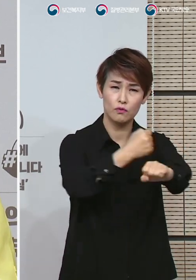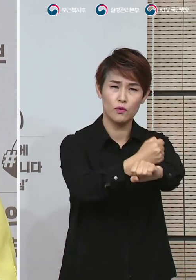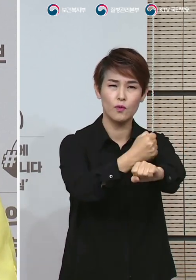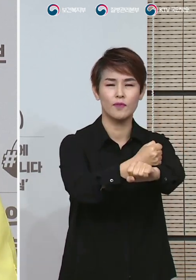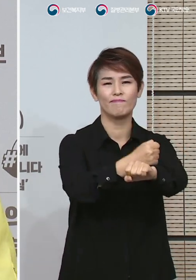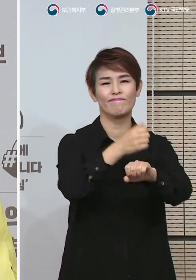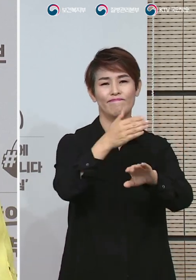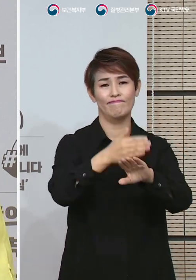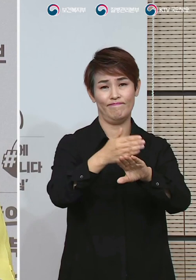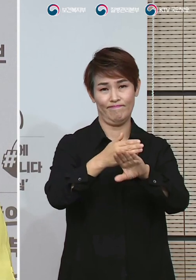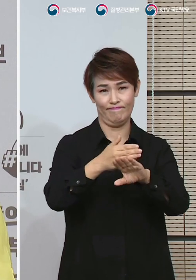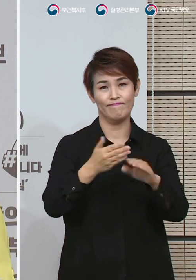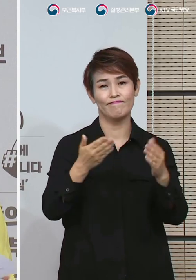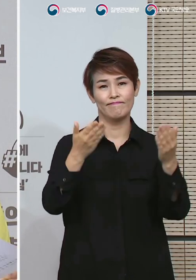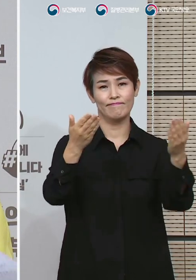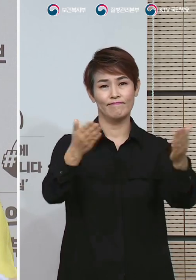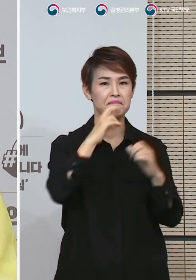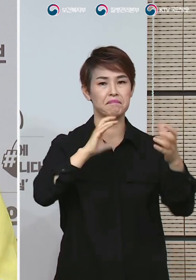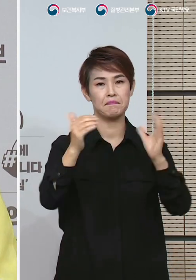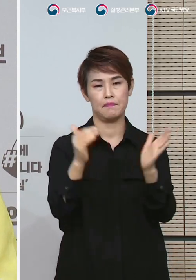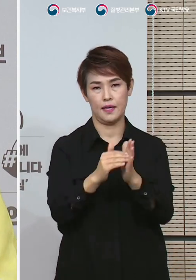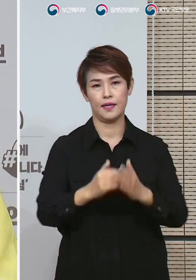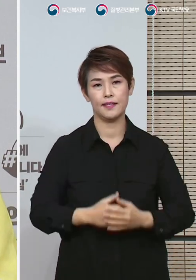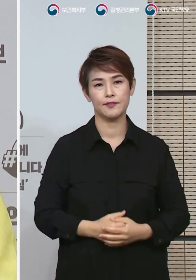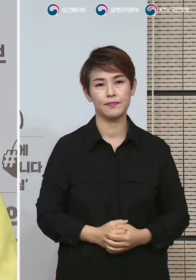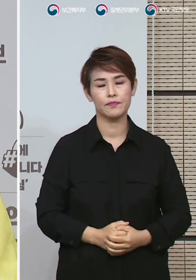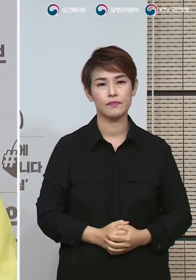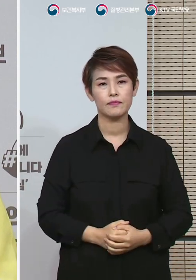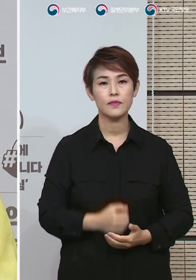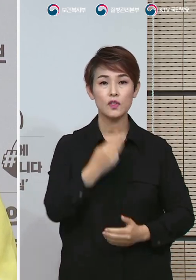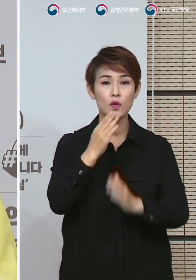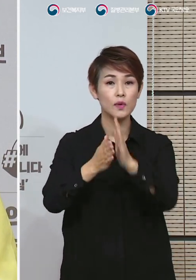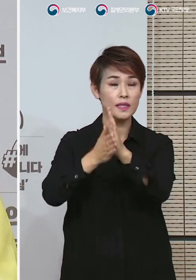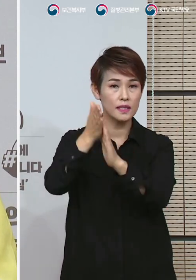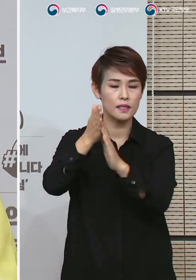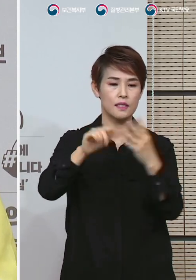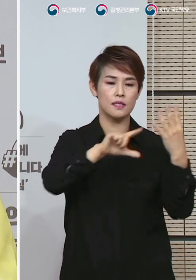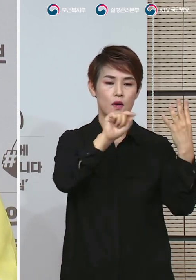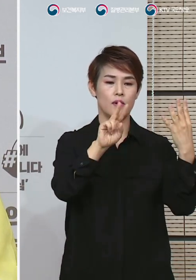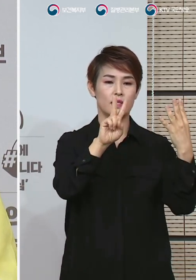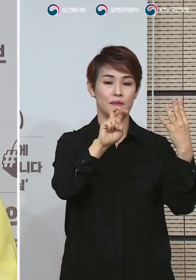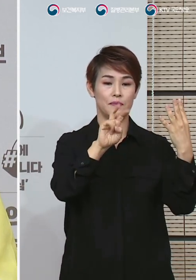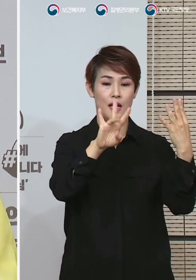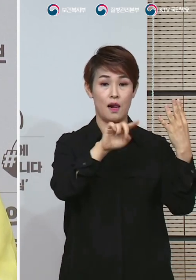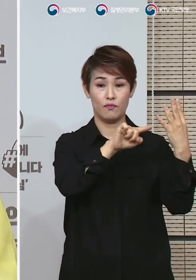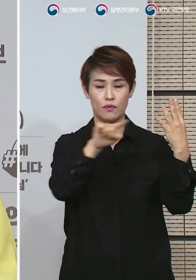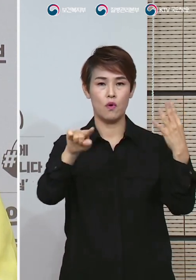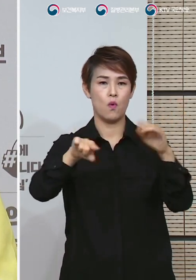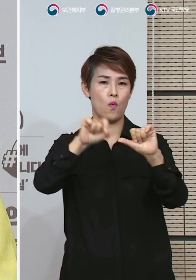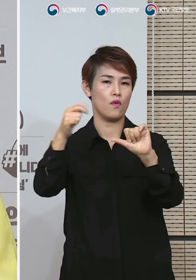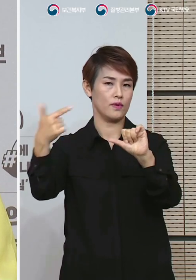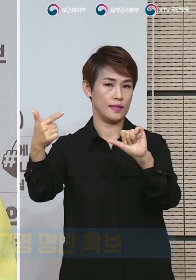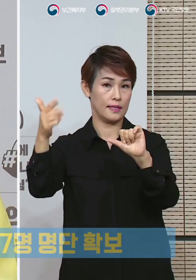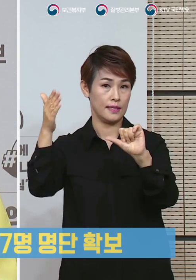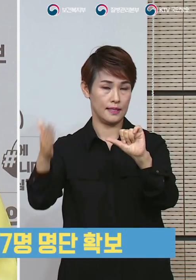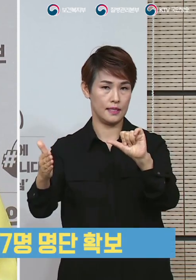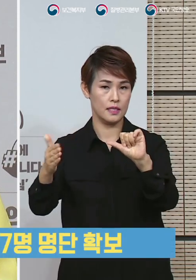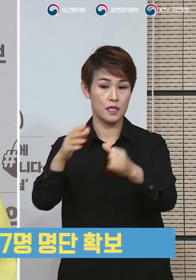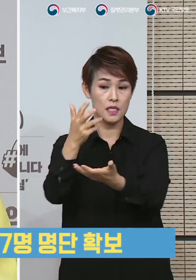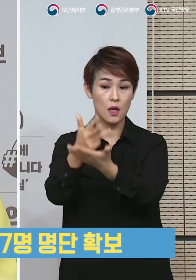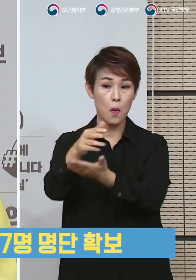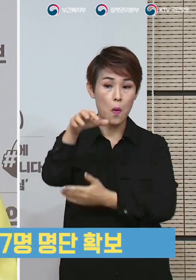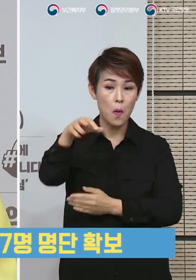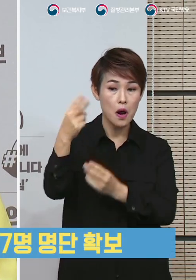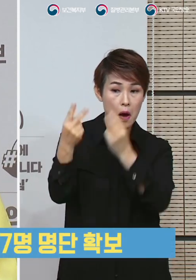다시 한번 깊이 감사드립니다. 서울시는 4월 24일부터 5월 6일까지 이태원 소재